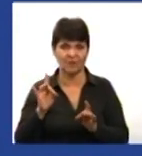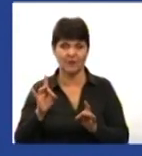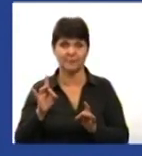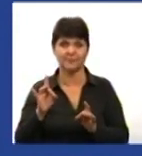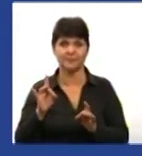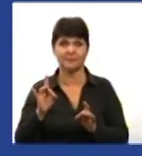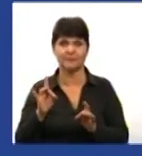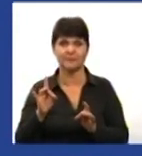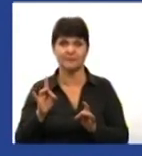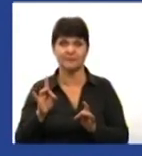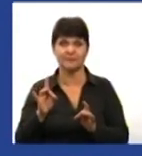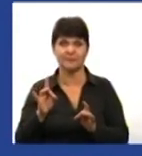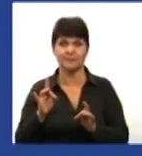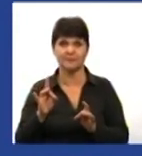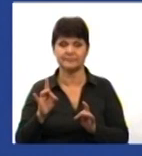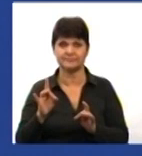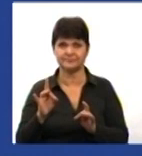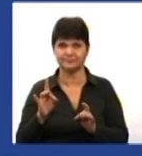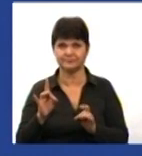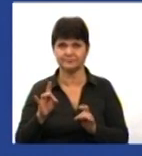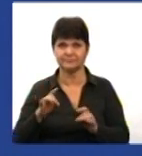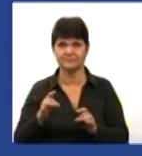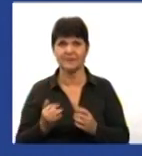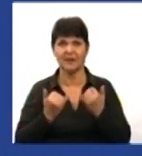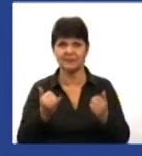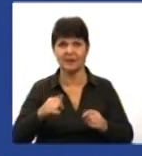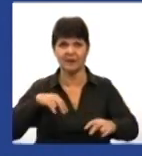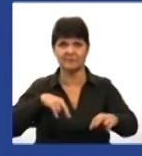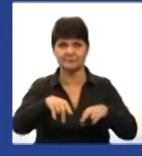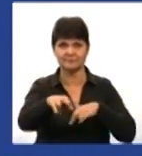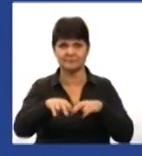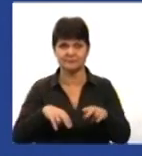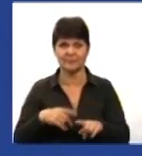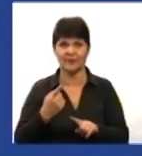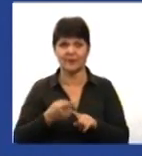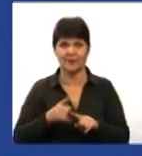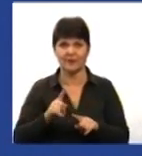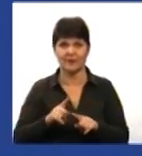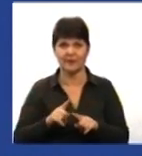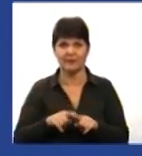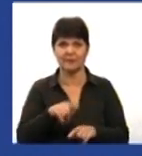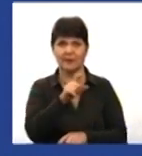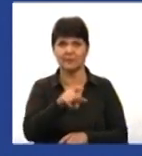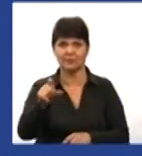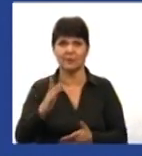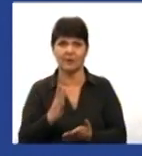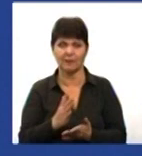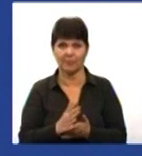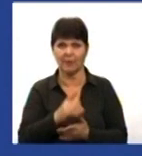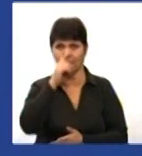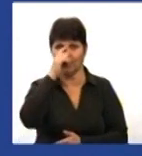зеленого сигналу для пешеходів, це звуковий сигнал для людей, які мають поганий зірк.